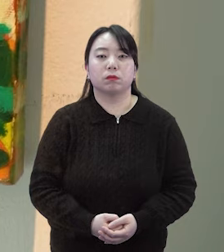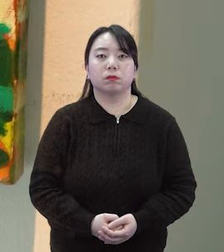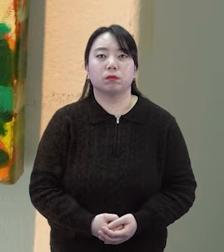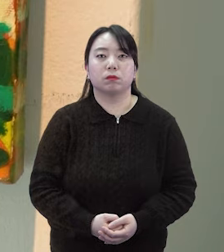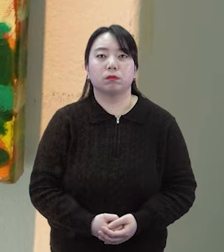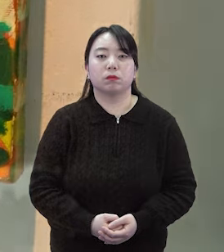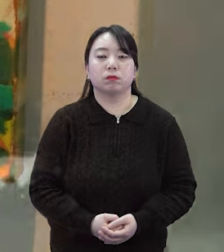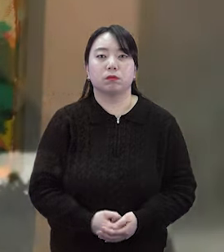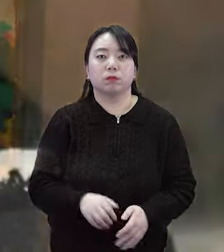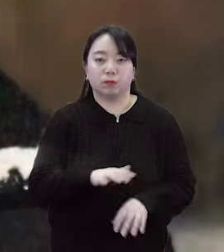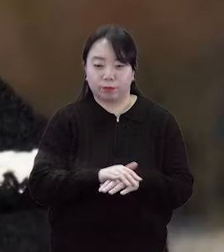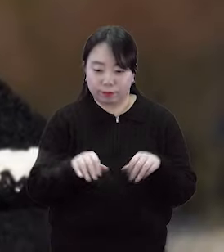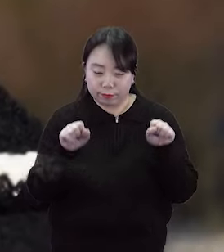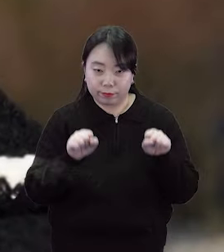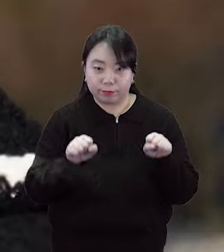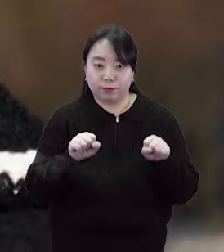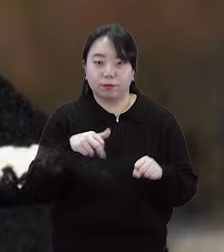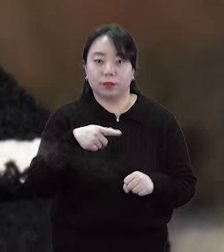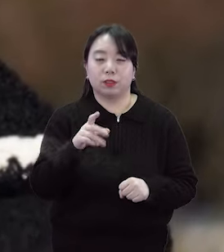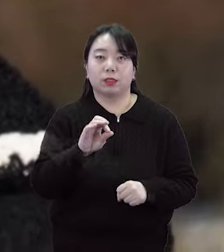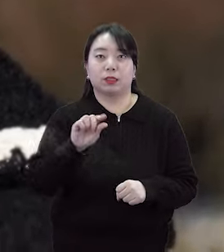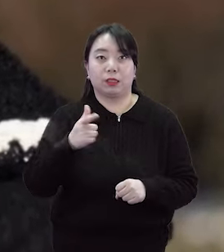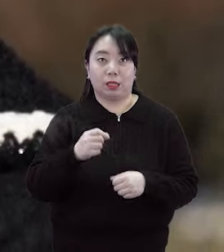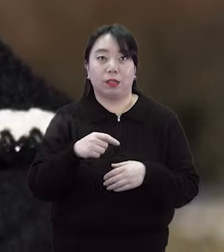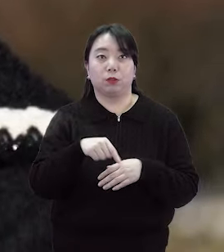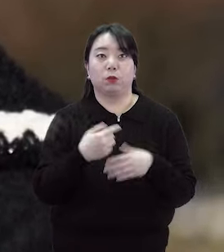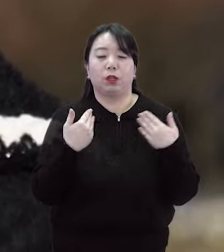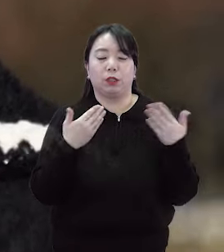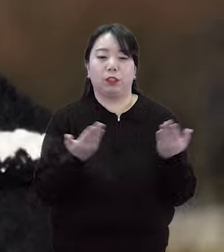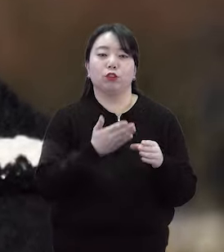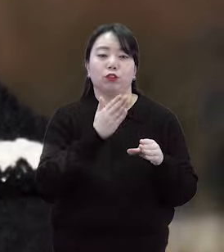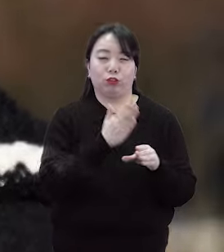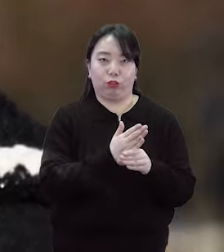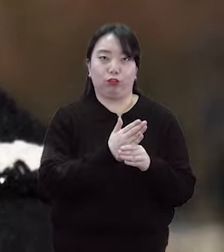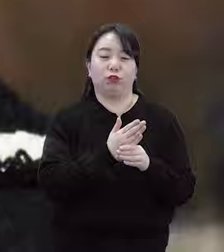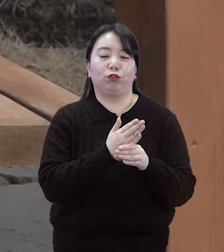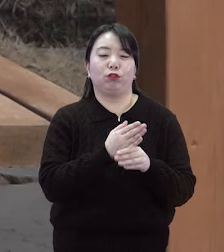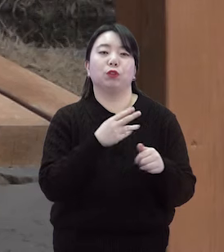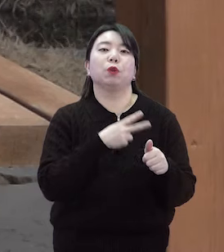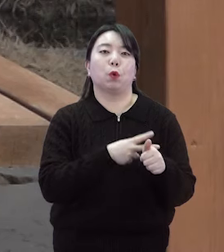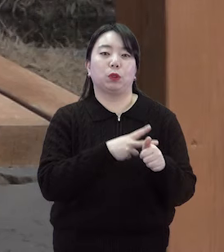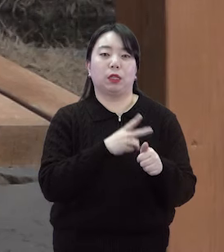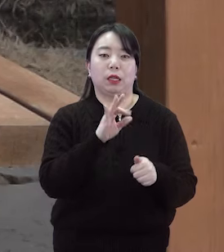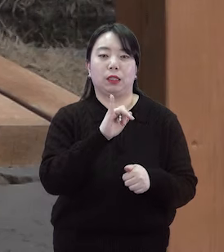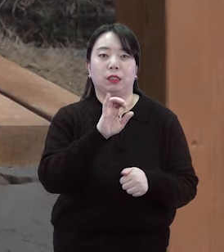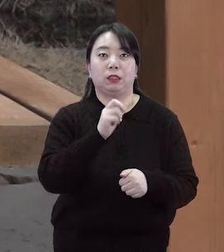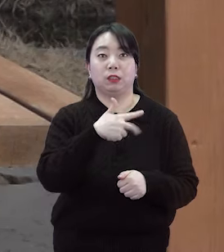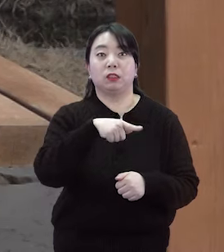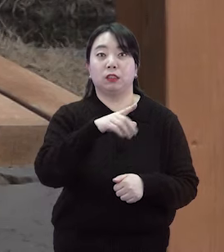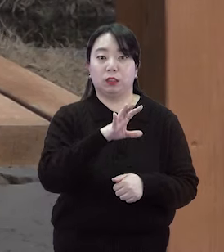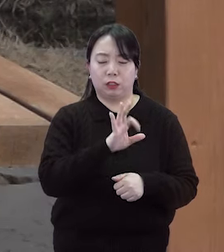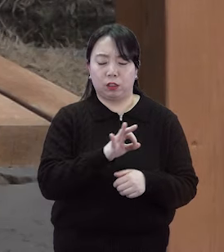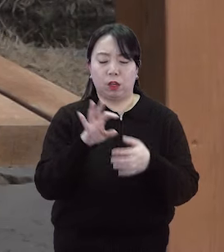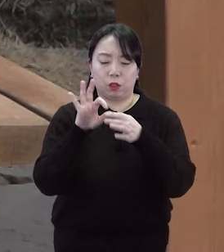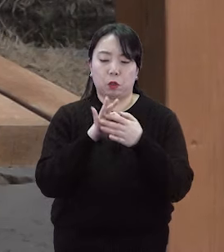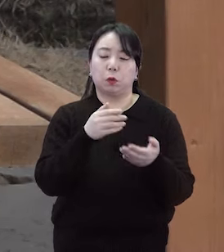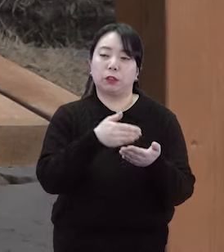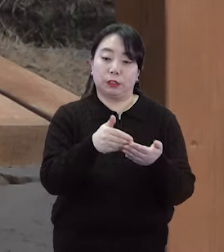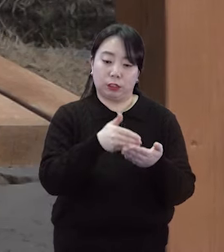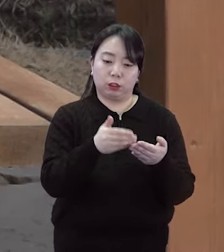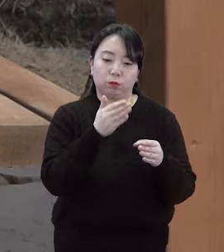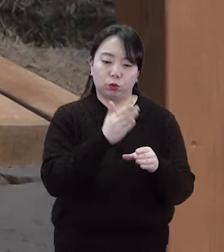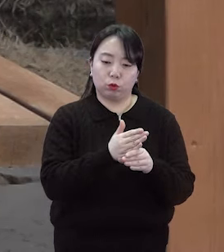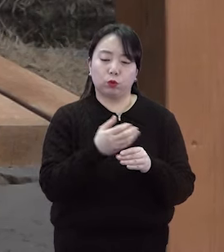안녕하세요 장앙초등학교에 근무하고 있는 교사 이은정입니다 계속 그림은 그려왔고 그림을